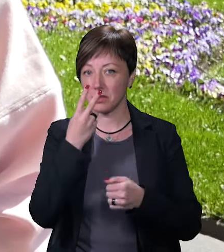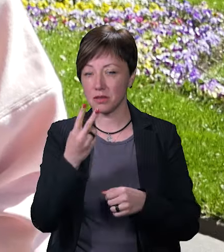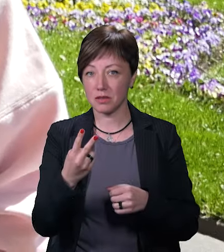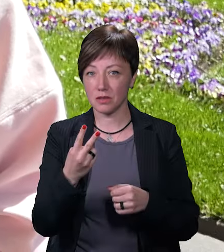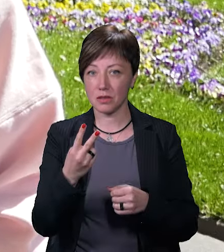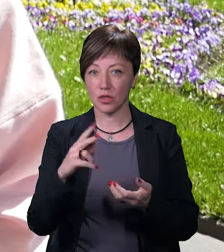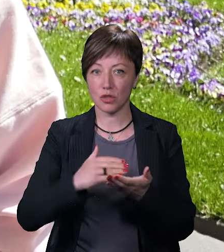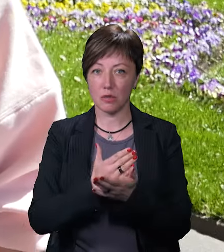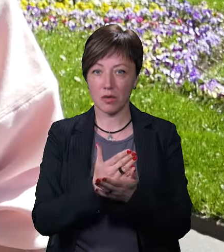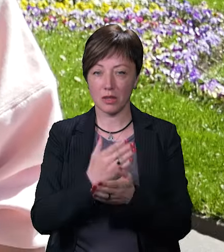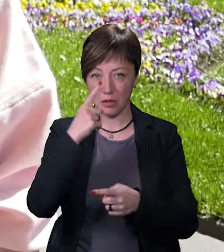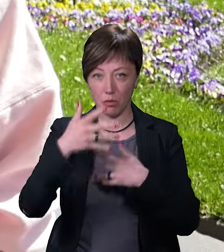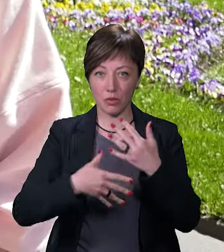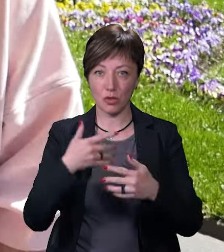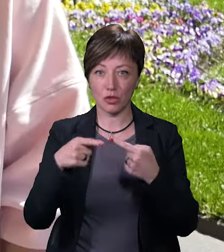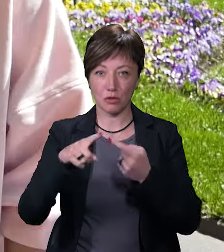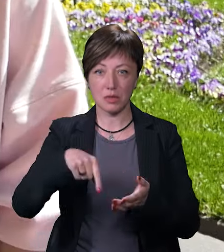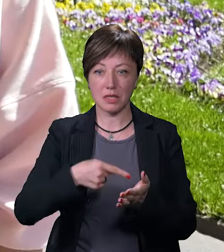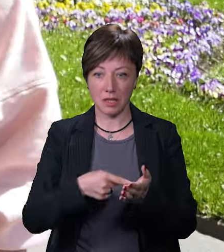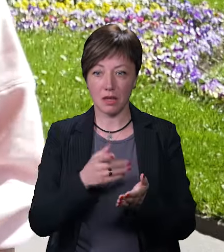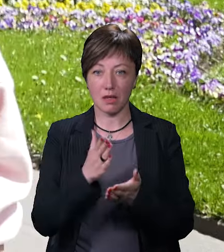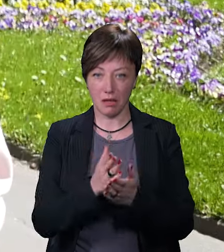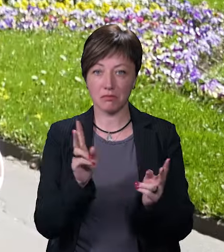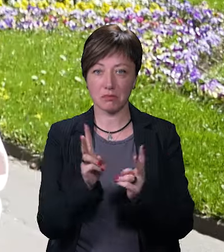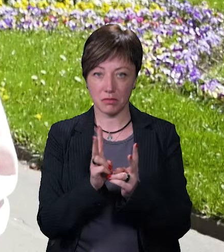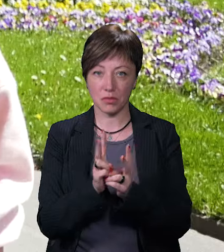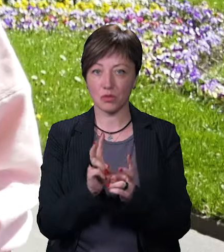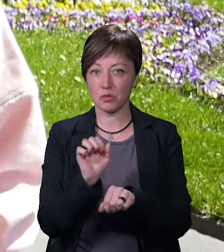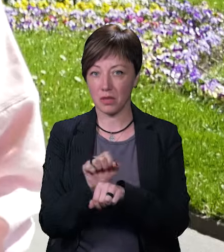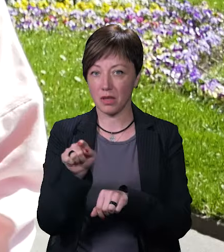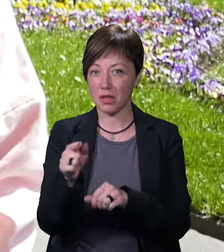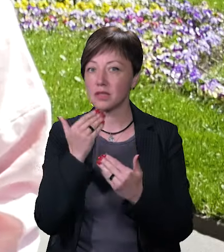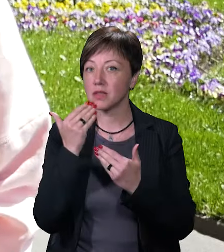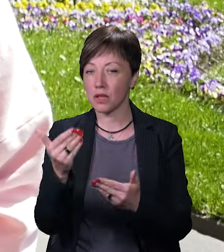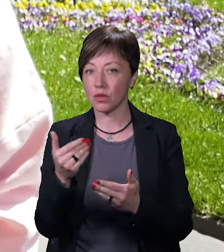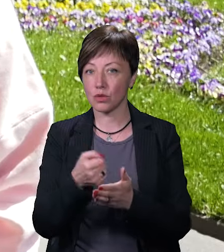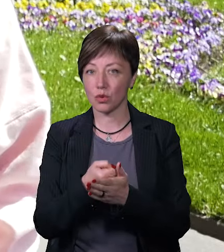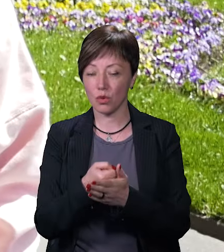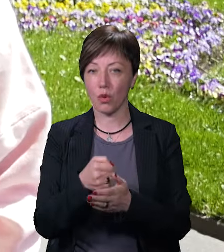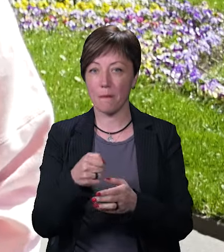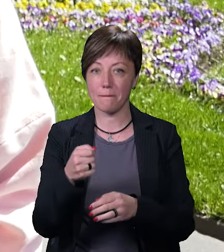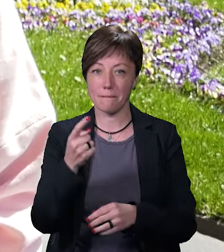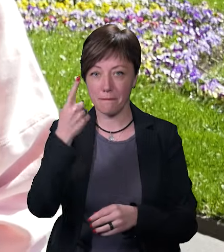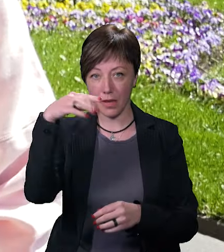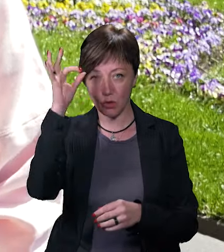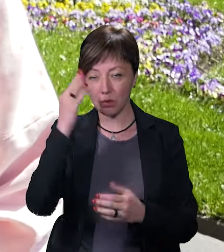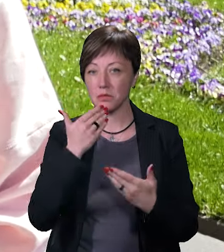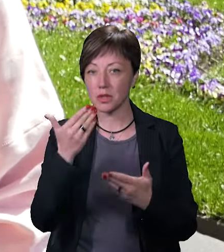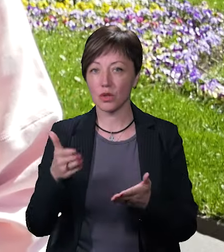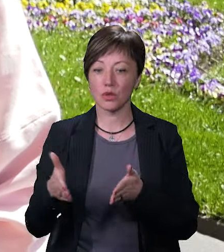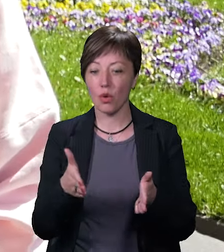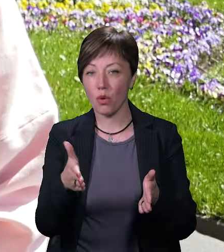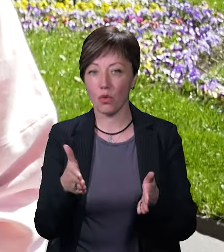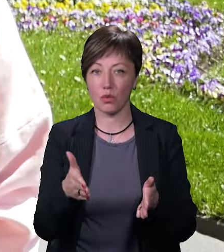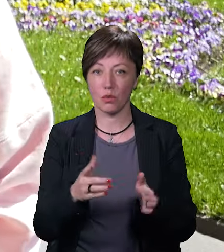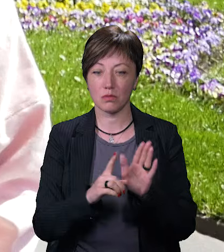ДПС запутає, то в інших містах так я неодноразово зупинялася. Саме зверталася в місті до патрульних, запитувала дорогу чи